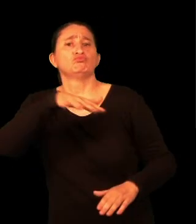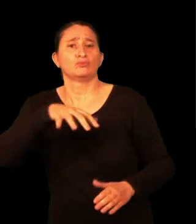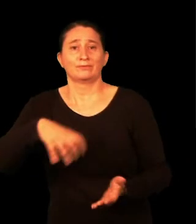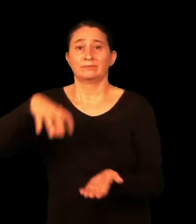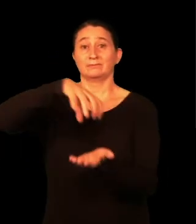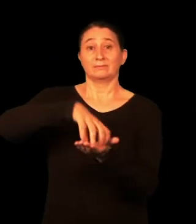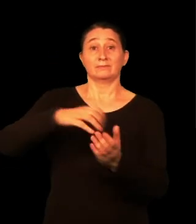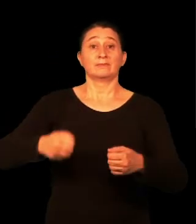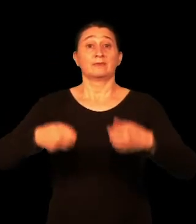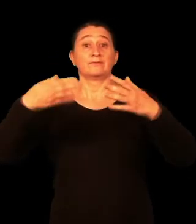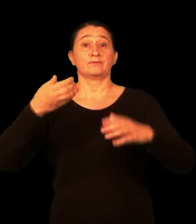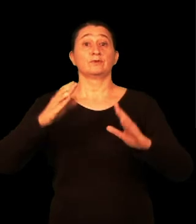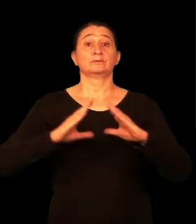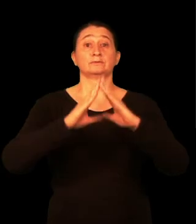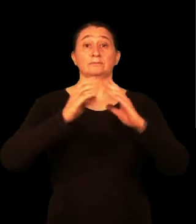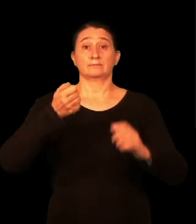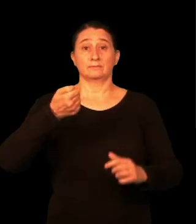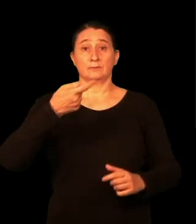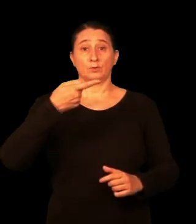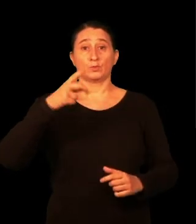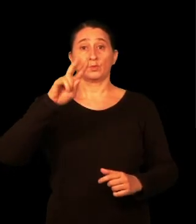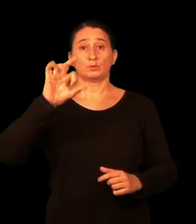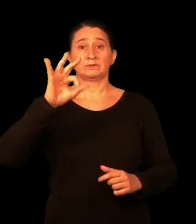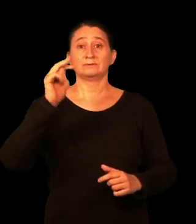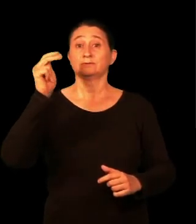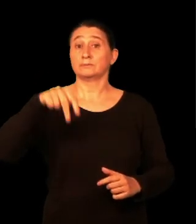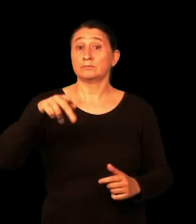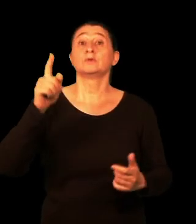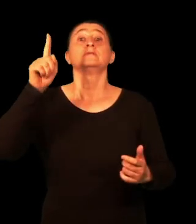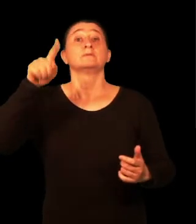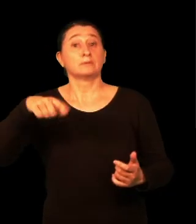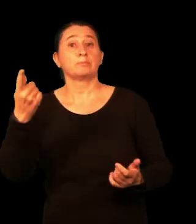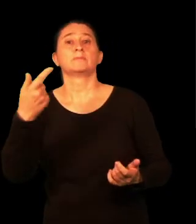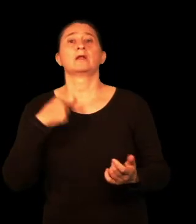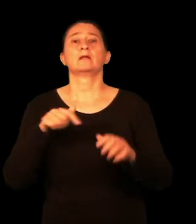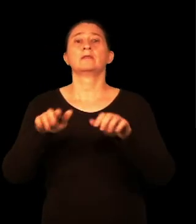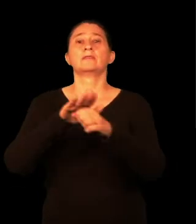Erregistroa zuzenean egin dezakezu sanagustin eraikinean.